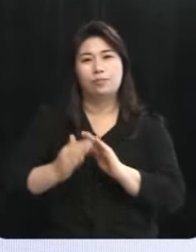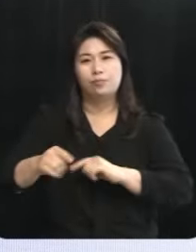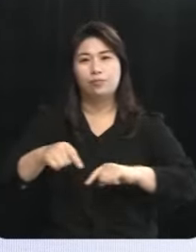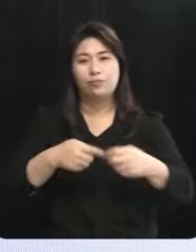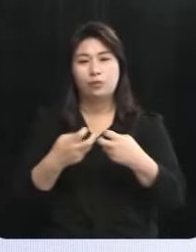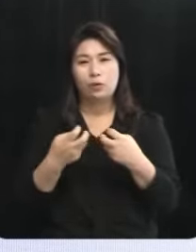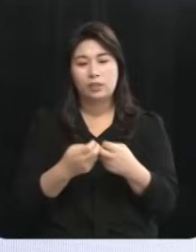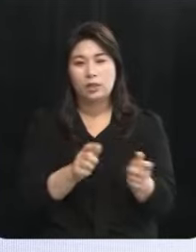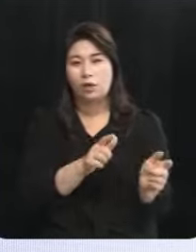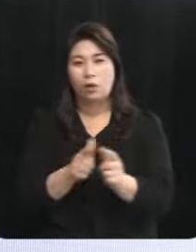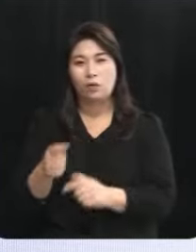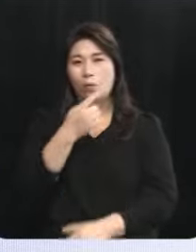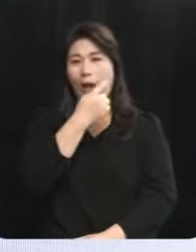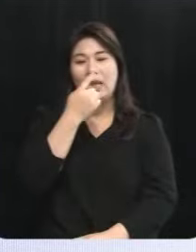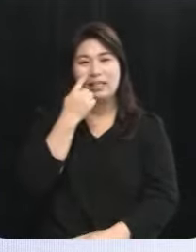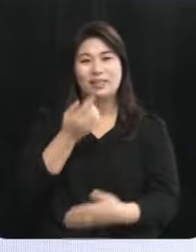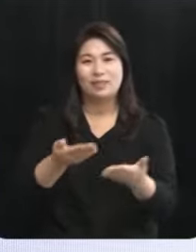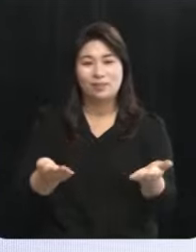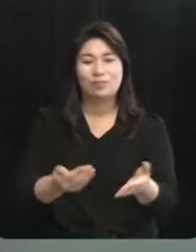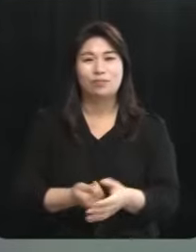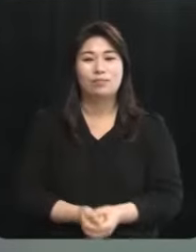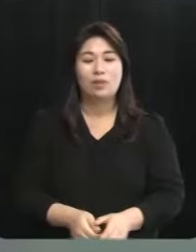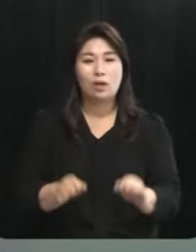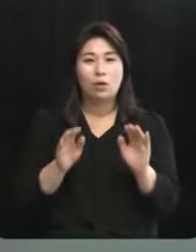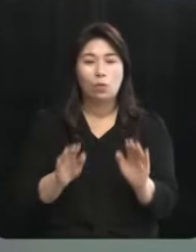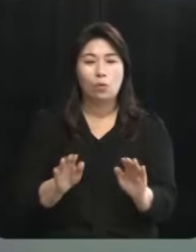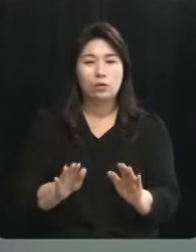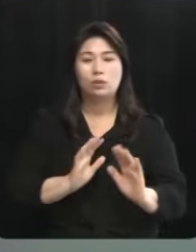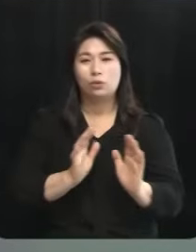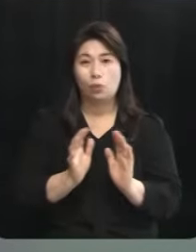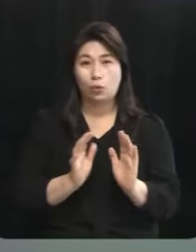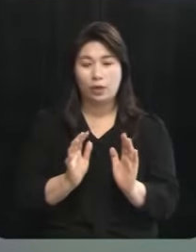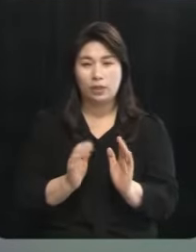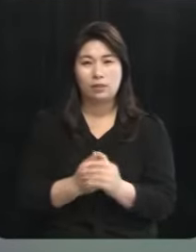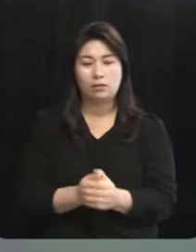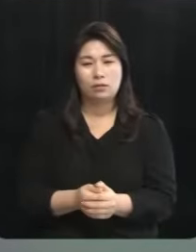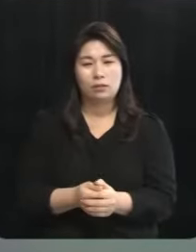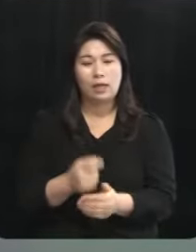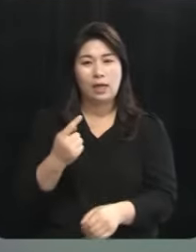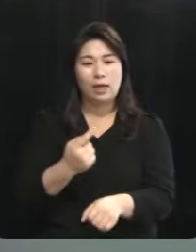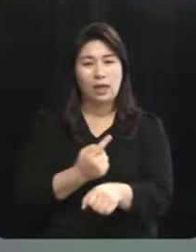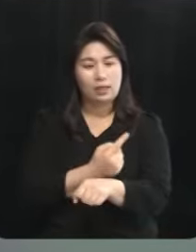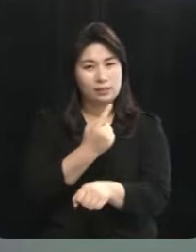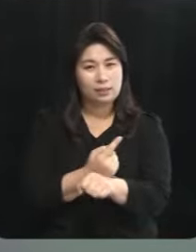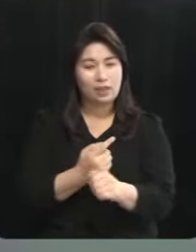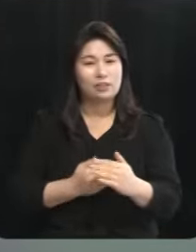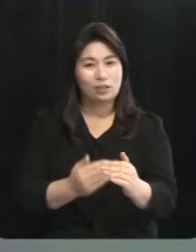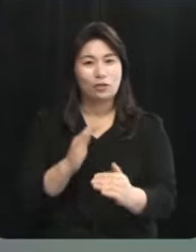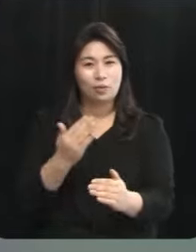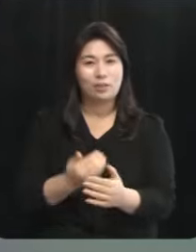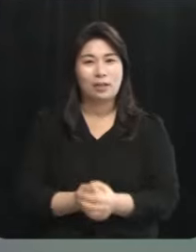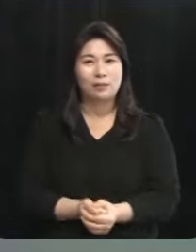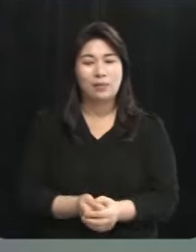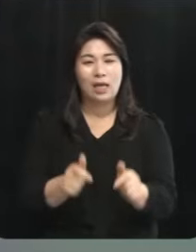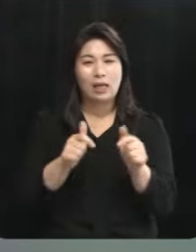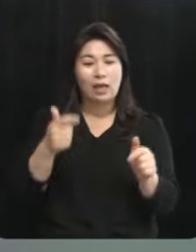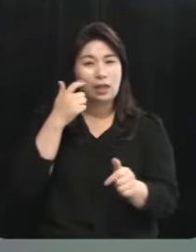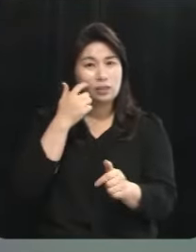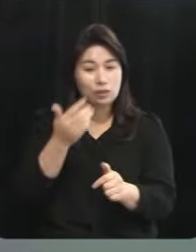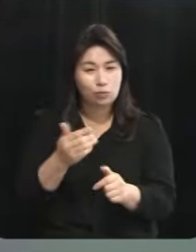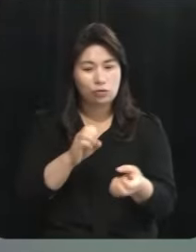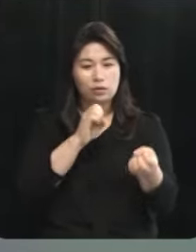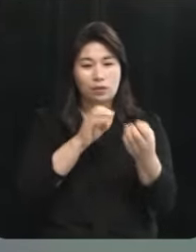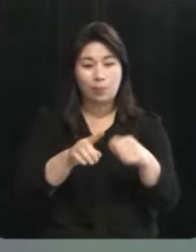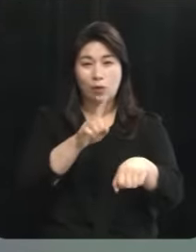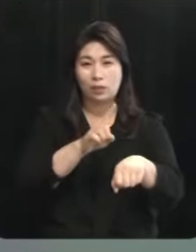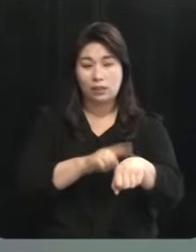입장을 확인해 보도록 하겠습니다 오늘 토론회는 약 60분 정도 진행이 되겠습니다 각 질문에 따른 답변